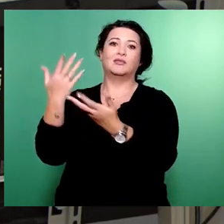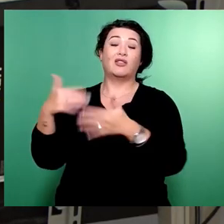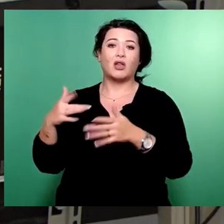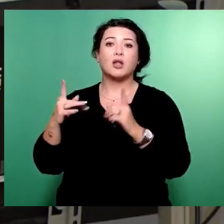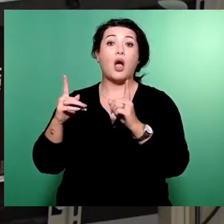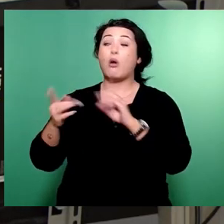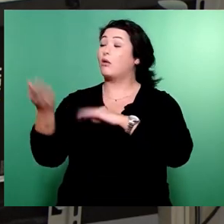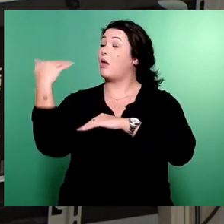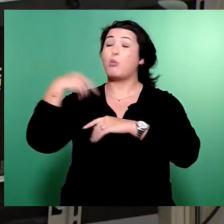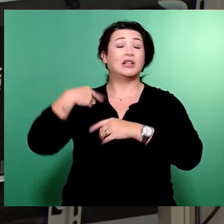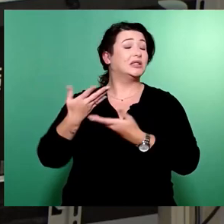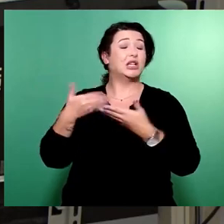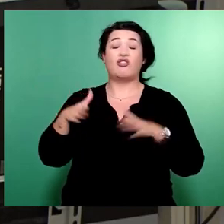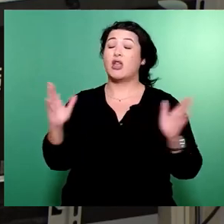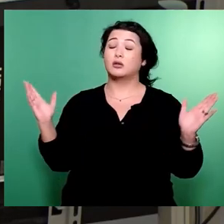und zwar zwei Dinge nicht geleistet.